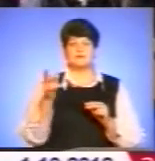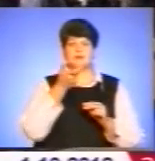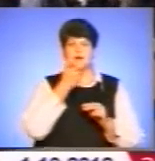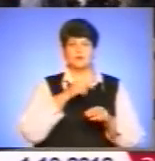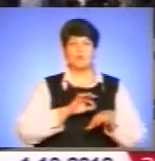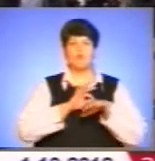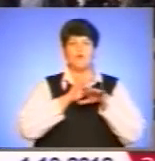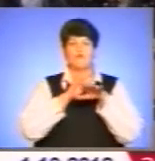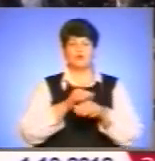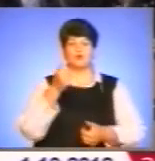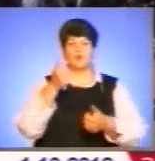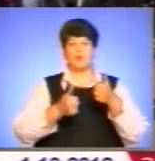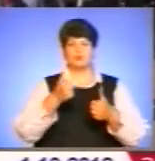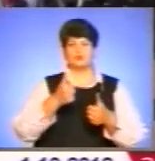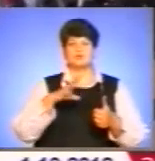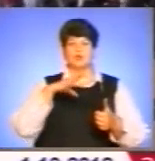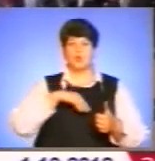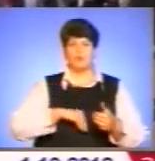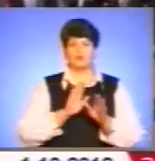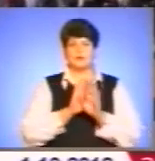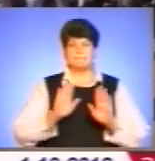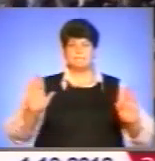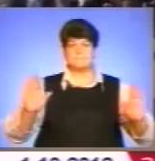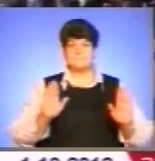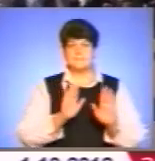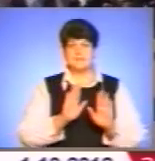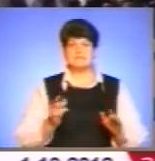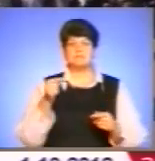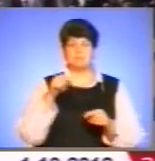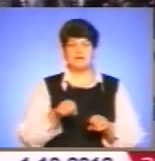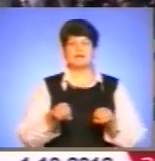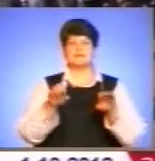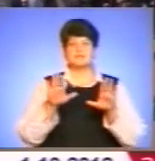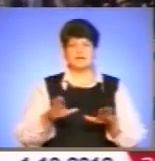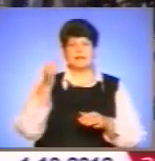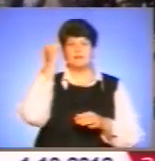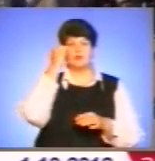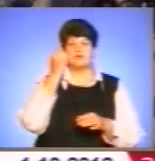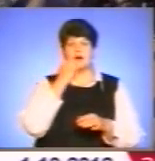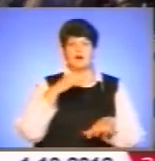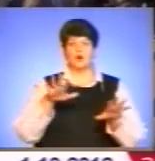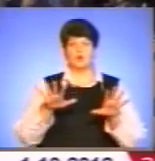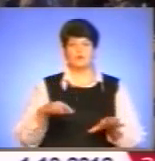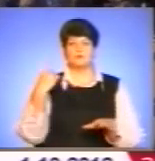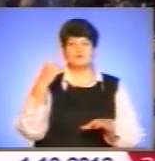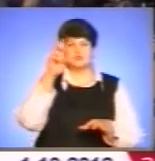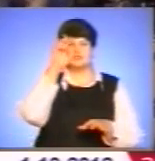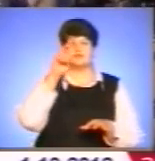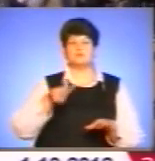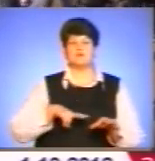проводять конкурси духовної пісні. Ми і так рішили, що подяка голови обласної державної адміністрації